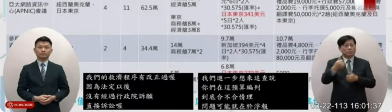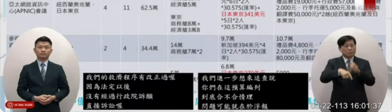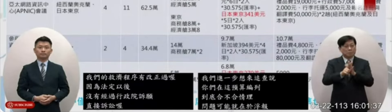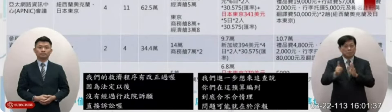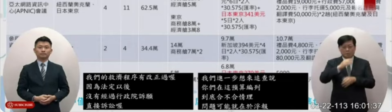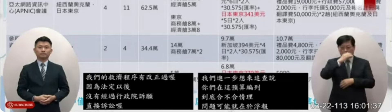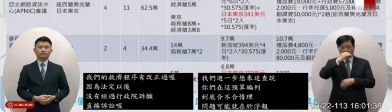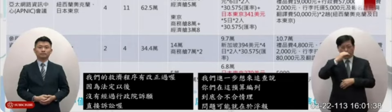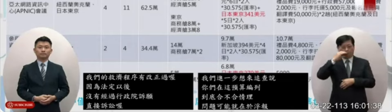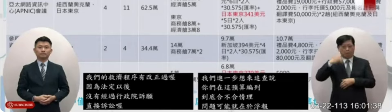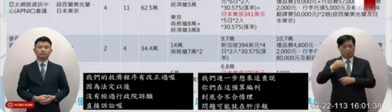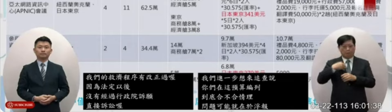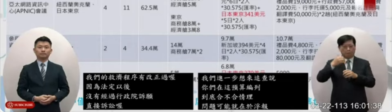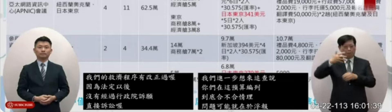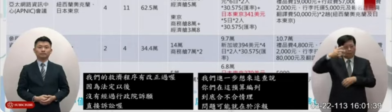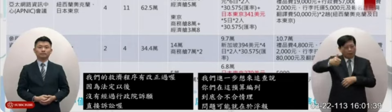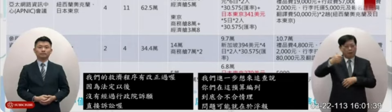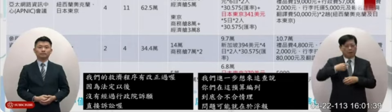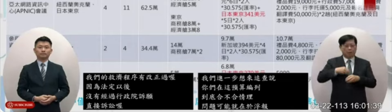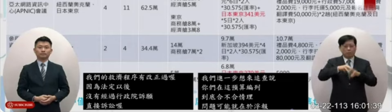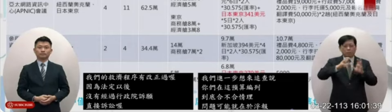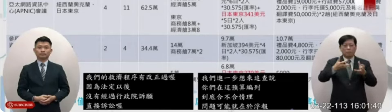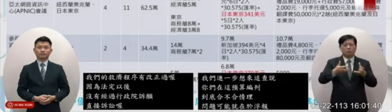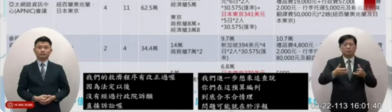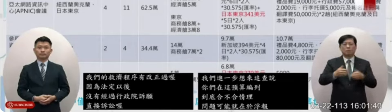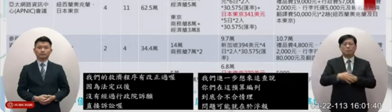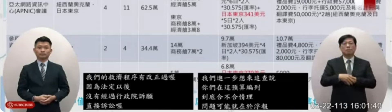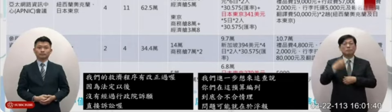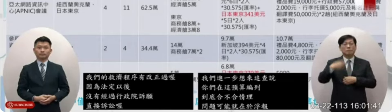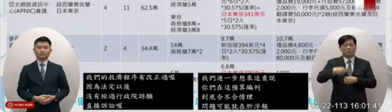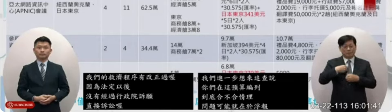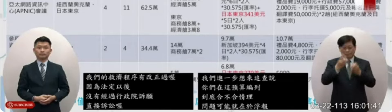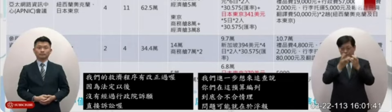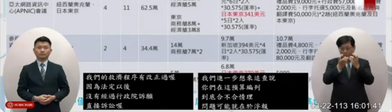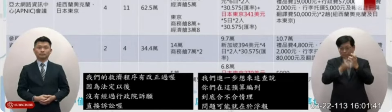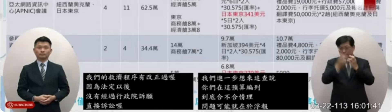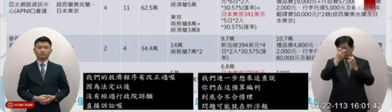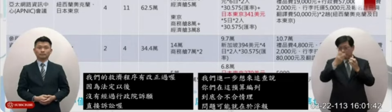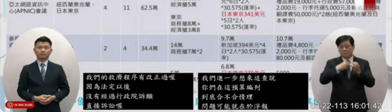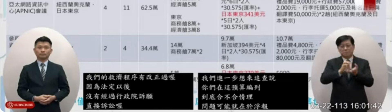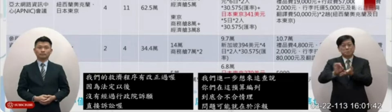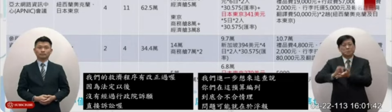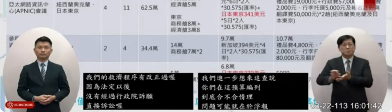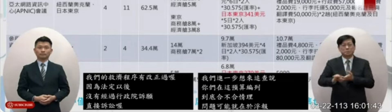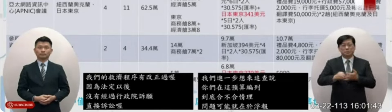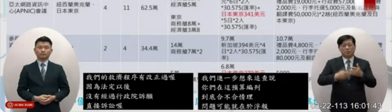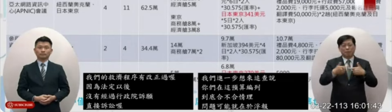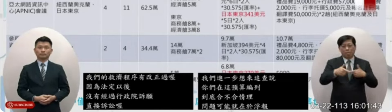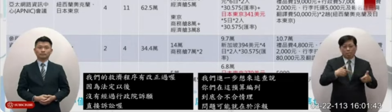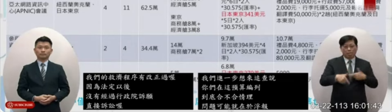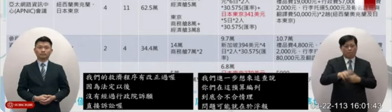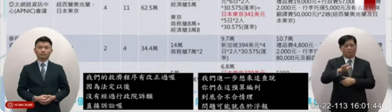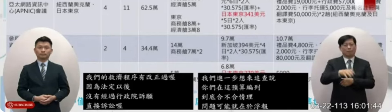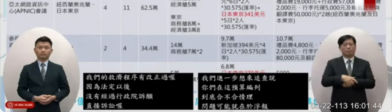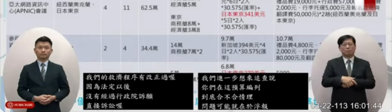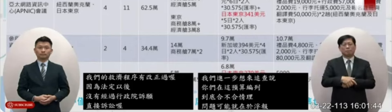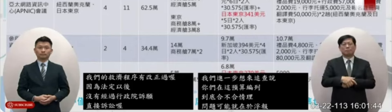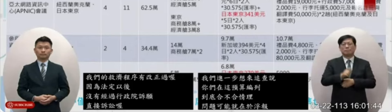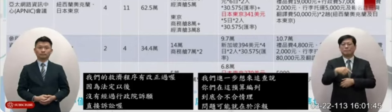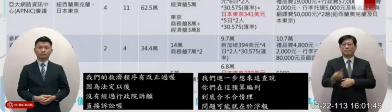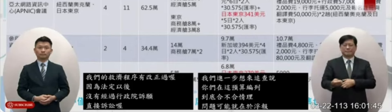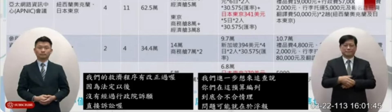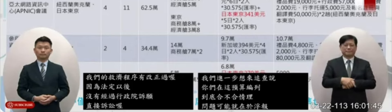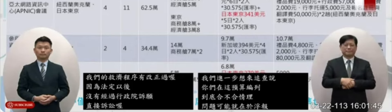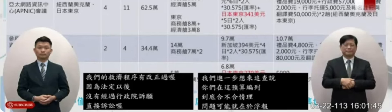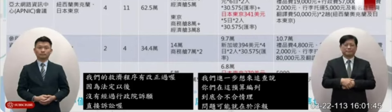代表說是高階公務人員在出國而且呢這個我們去詳細看之後很多的費用其實有對不起來的情況我們